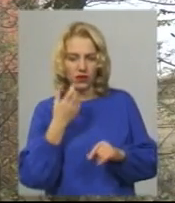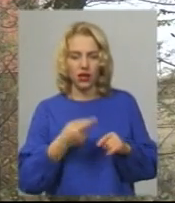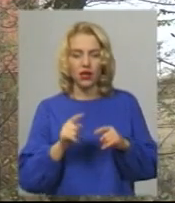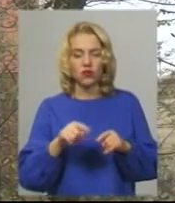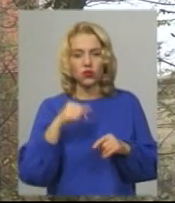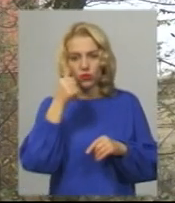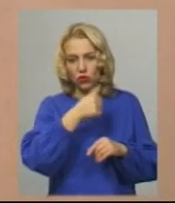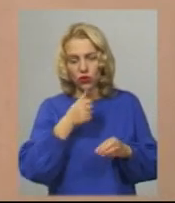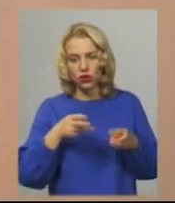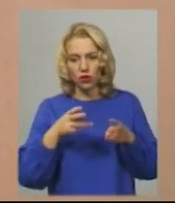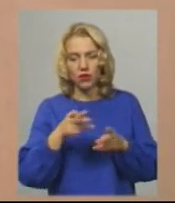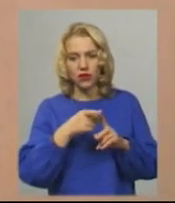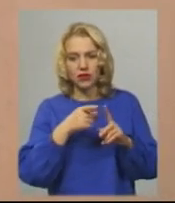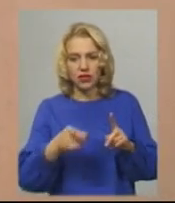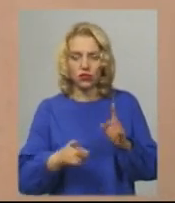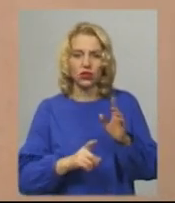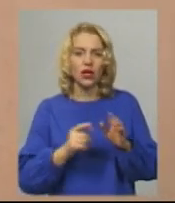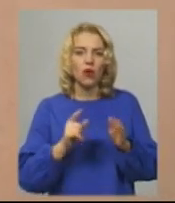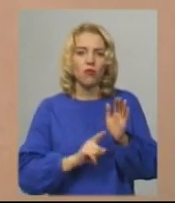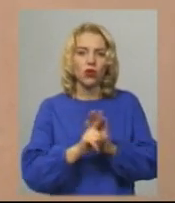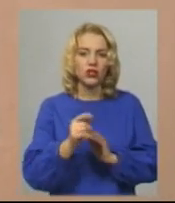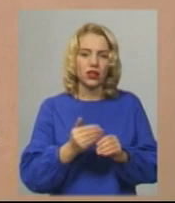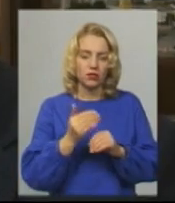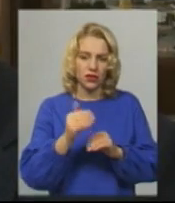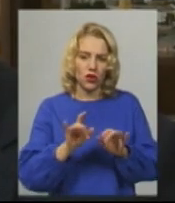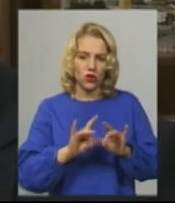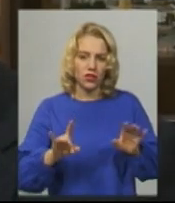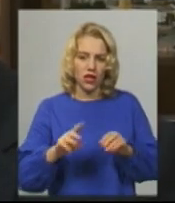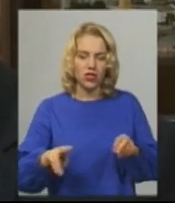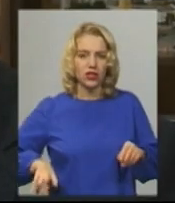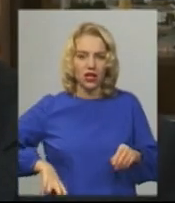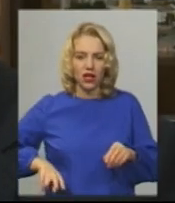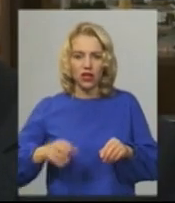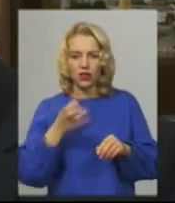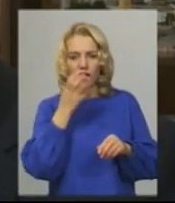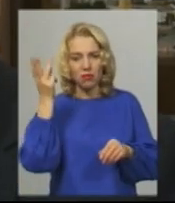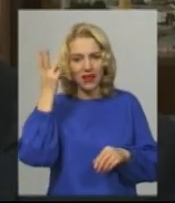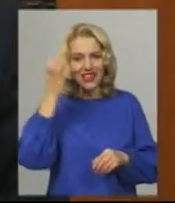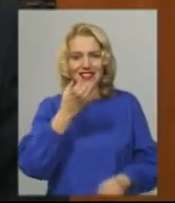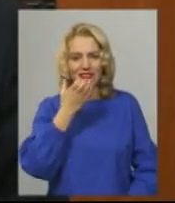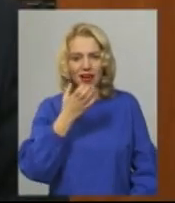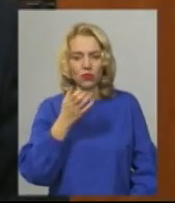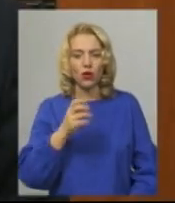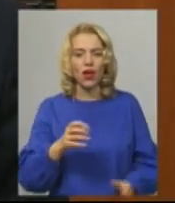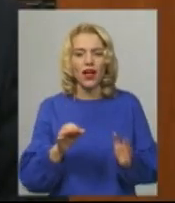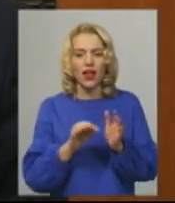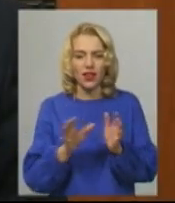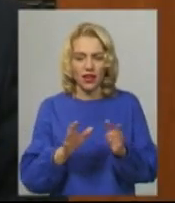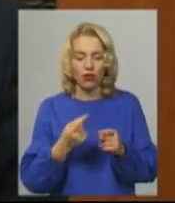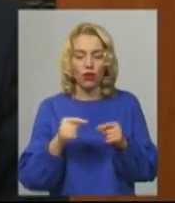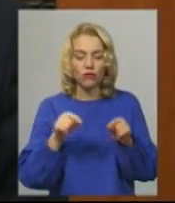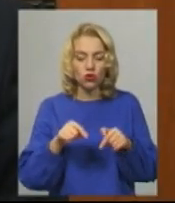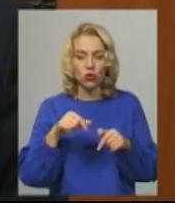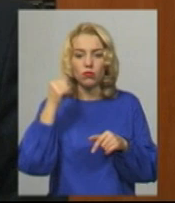сезон розпочали пізніше, каже директор міського комунального підприємства Хмельницьк Теплокомуненерго Володимир Скалій. В цьому році взагалі